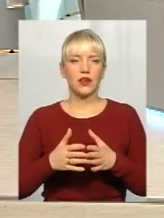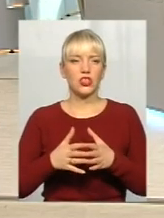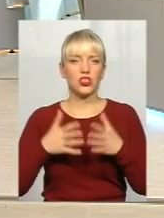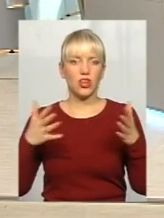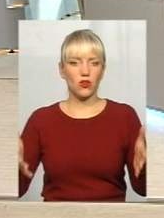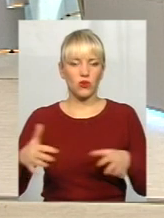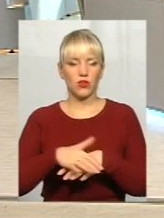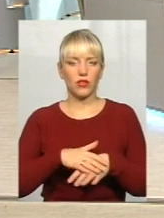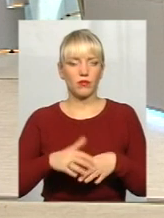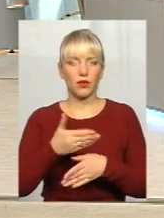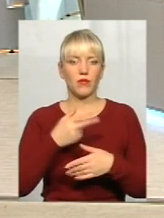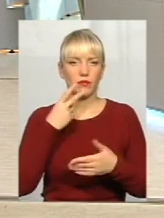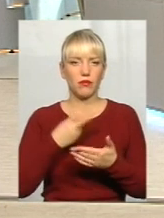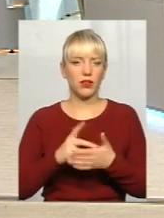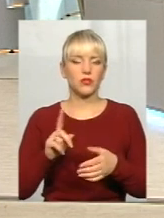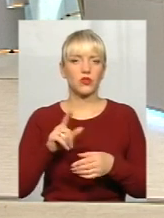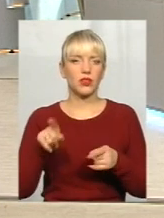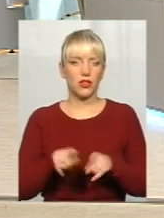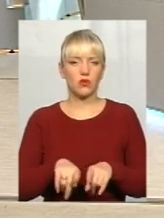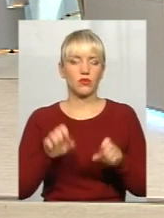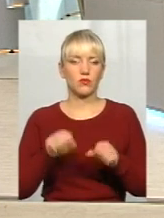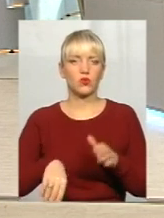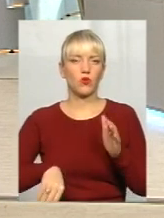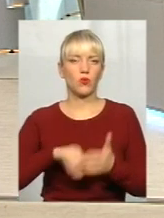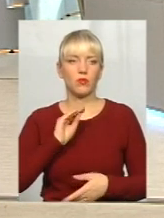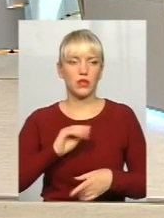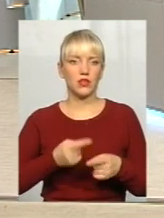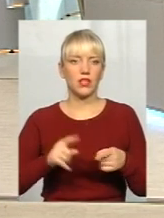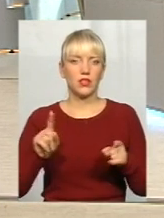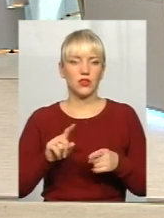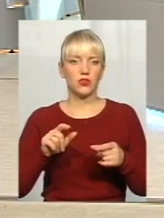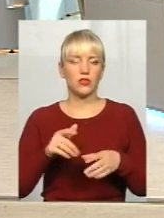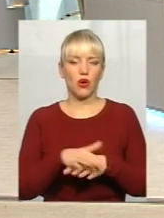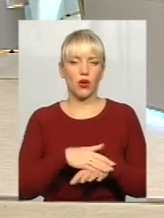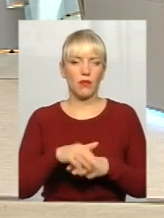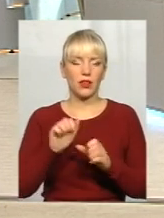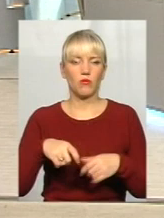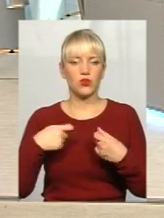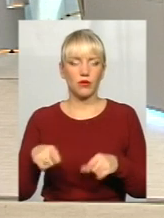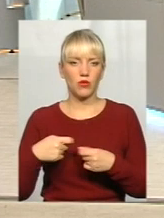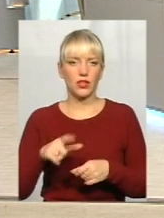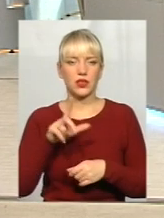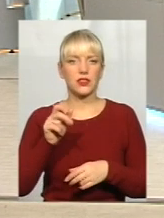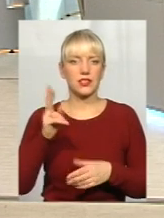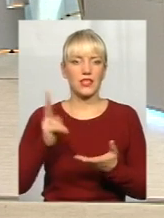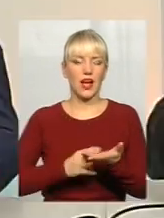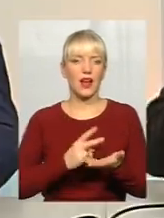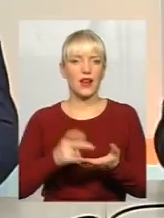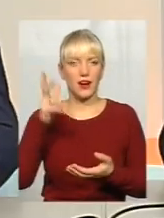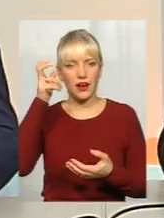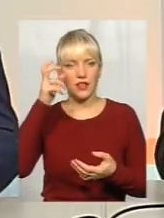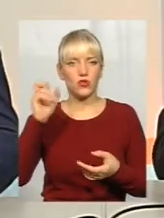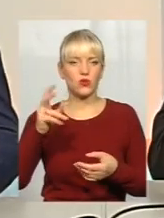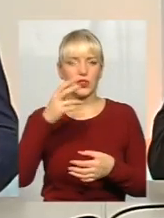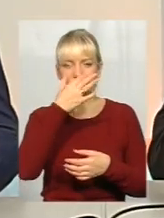ми бачимо, що він також можуть купити, от, чи, верніше, ця громада може і продатися, і за гречку, там, і за хустинки,